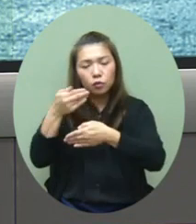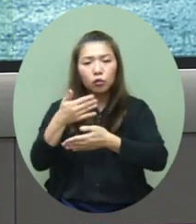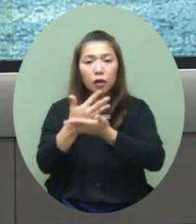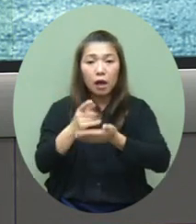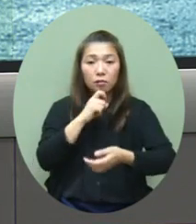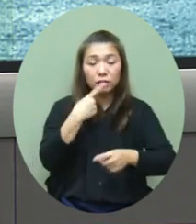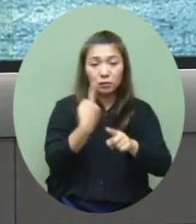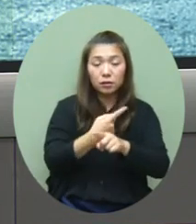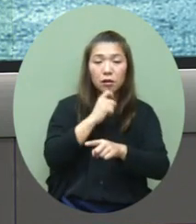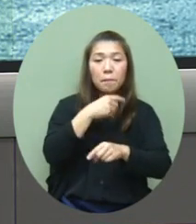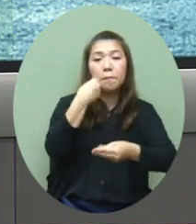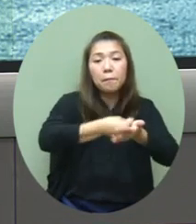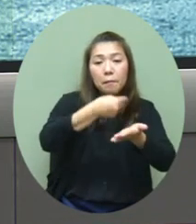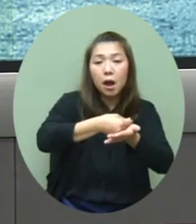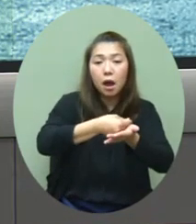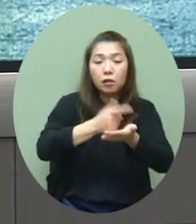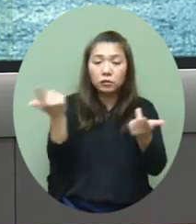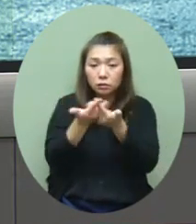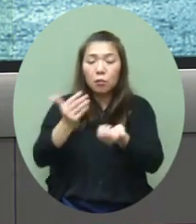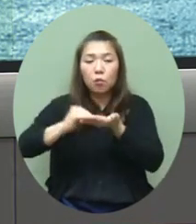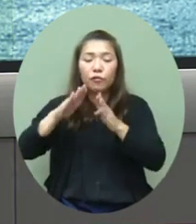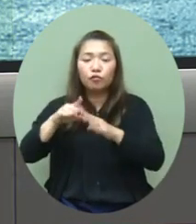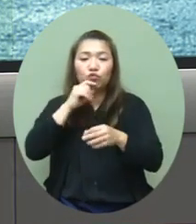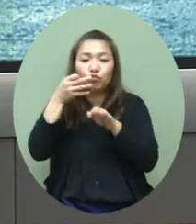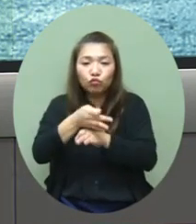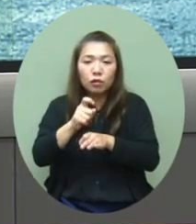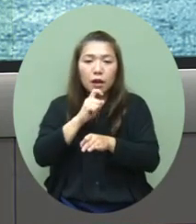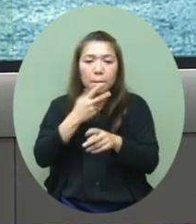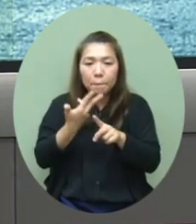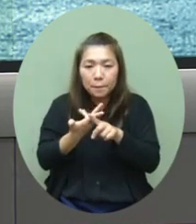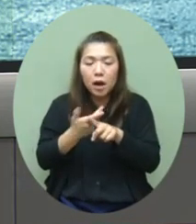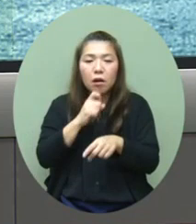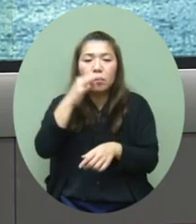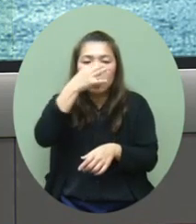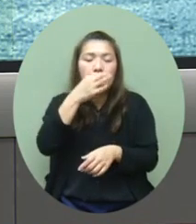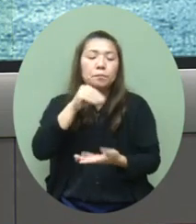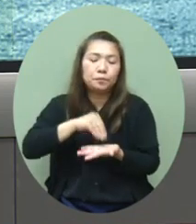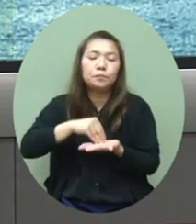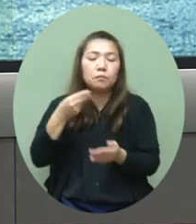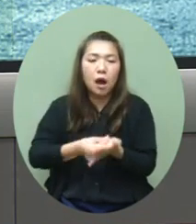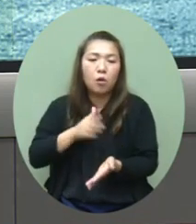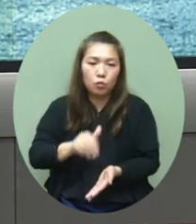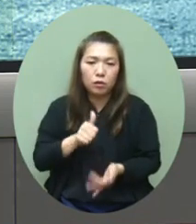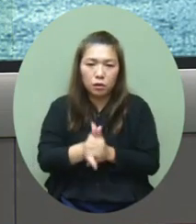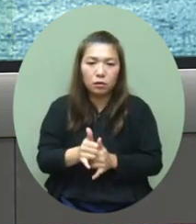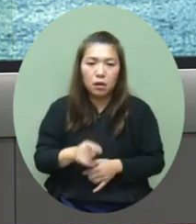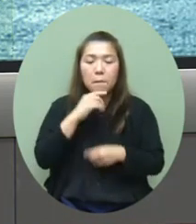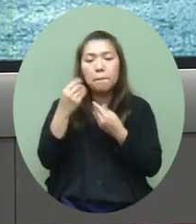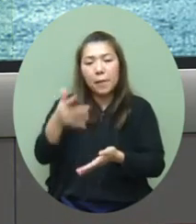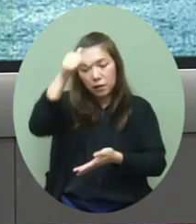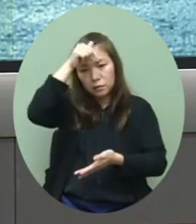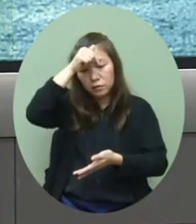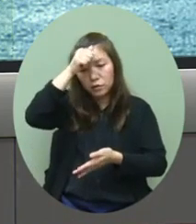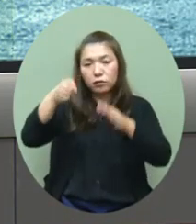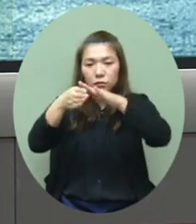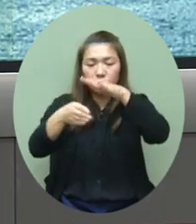在市面上採購一些合乎衛生署相關註冊和品質規定的藥物製品就提供給我們醫院和